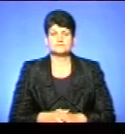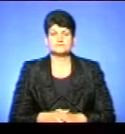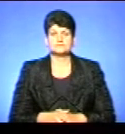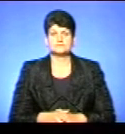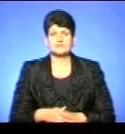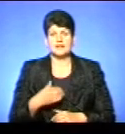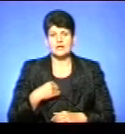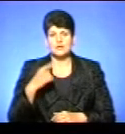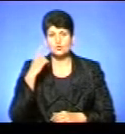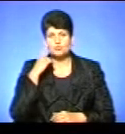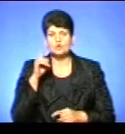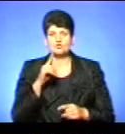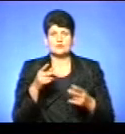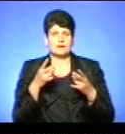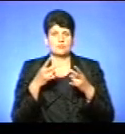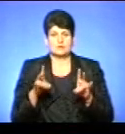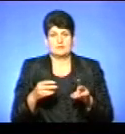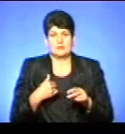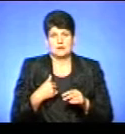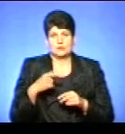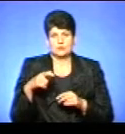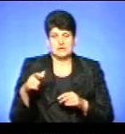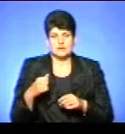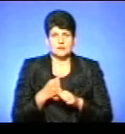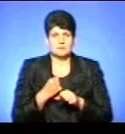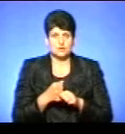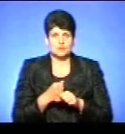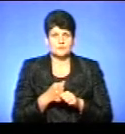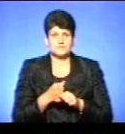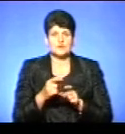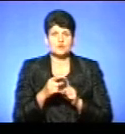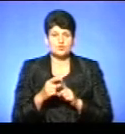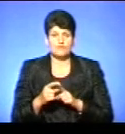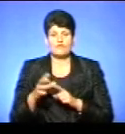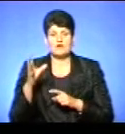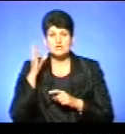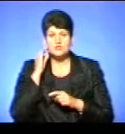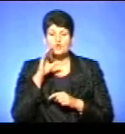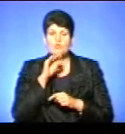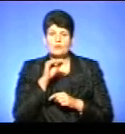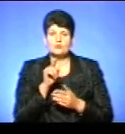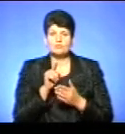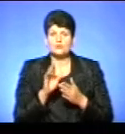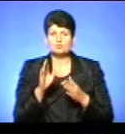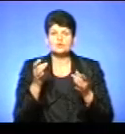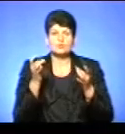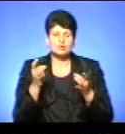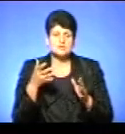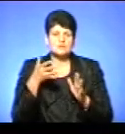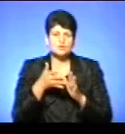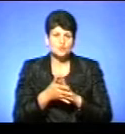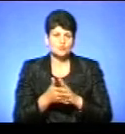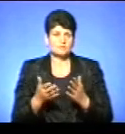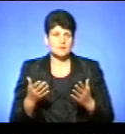Я думаю, що не потрібні. Я, як людина, яка працює з словом, вважаю, що мовлення має бути абсолютно просте і зрозуміле, і